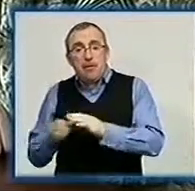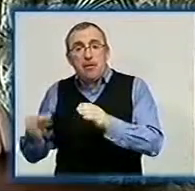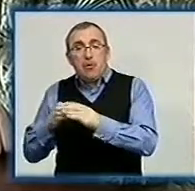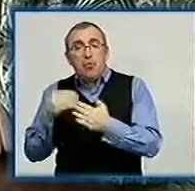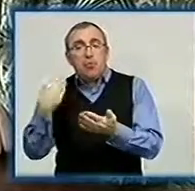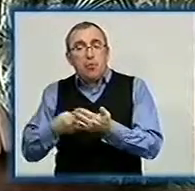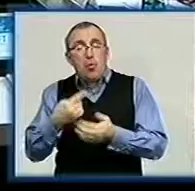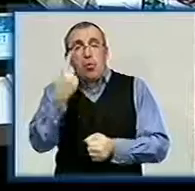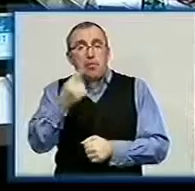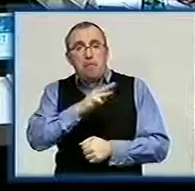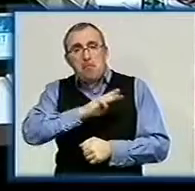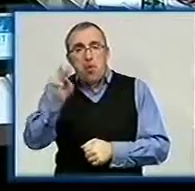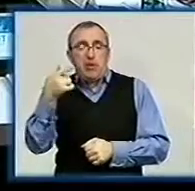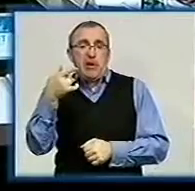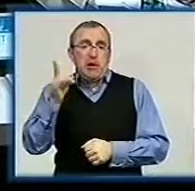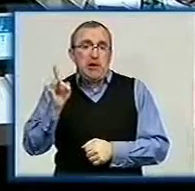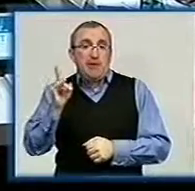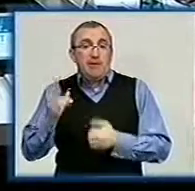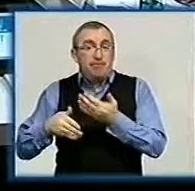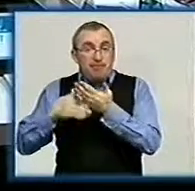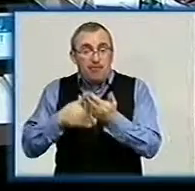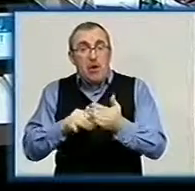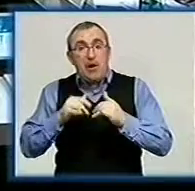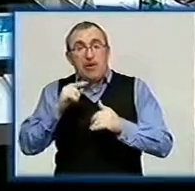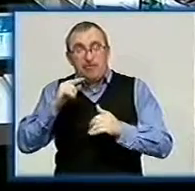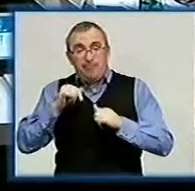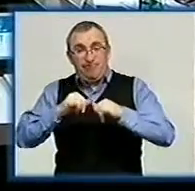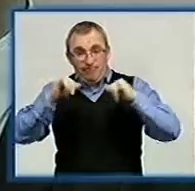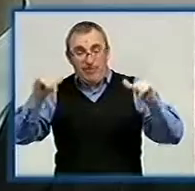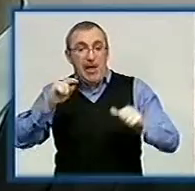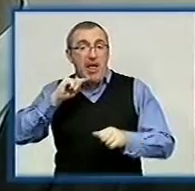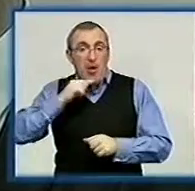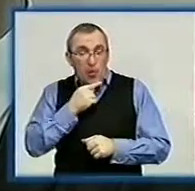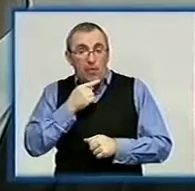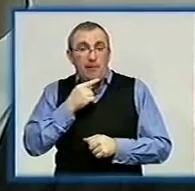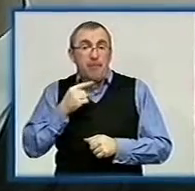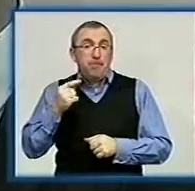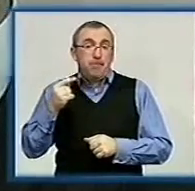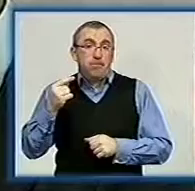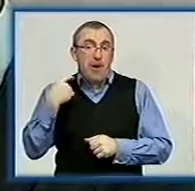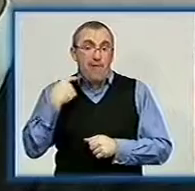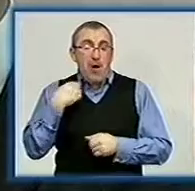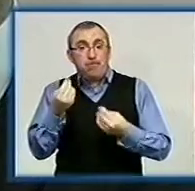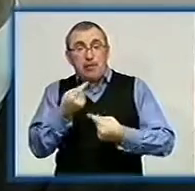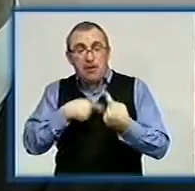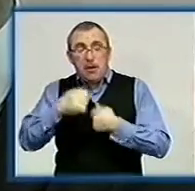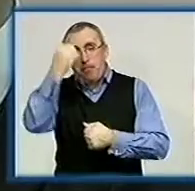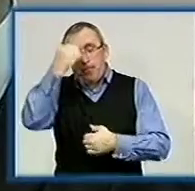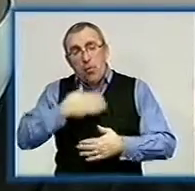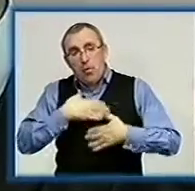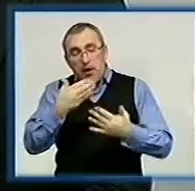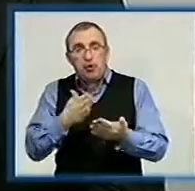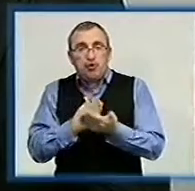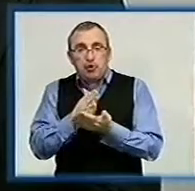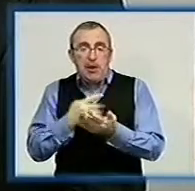суму понад 1 мільйон гривень. За сприяння розвитку економіки області кіровоградським бізнесовцям подякував очільник Кіровоградщини.